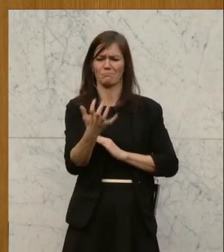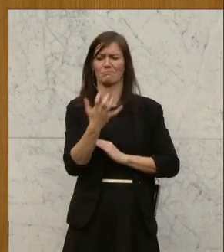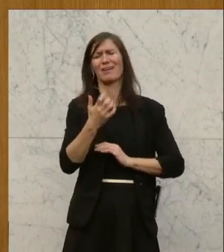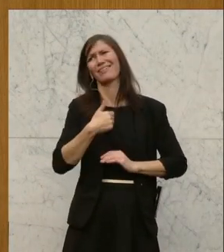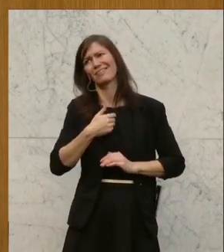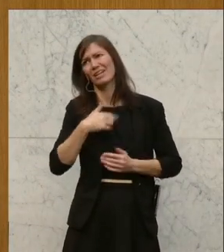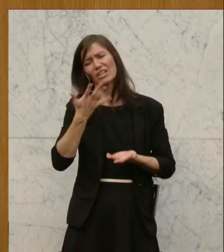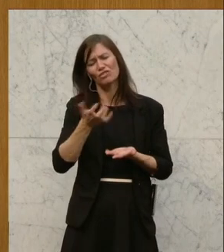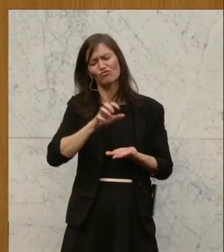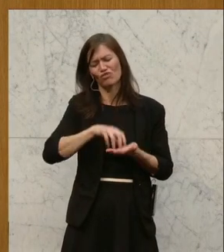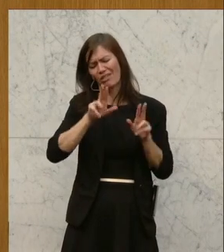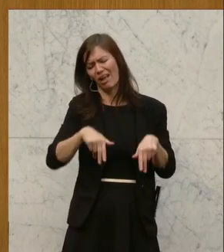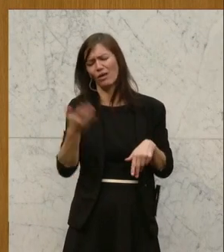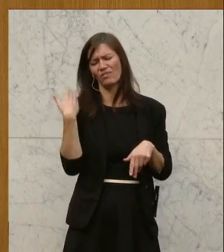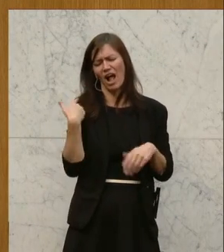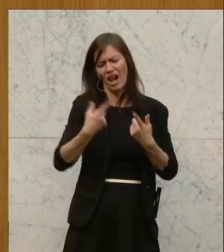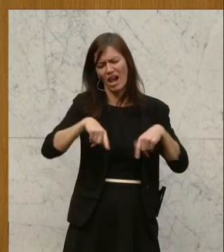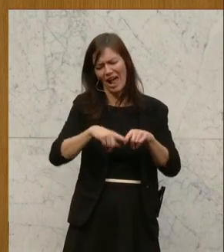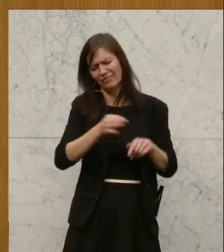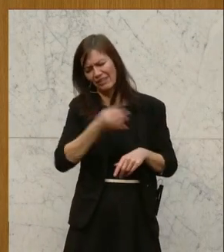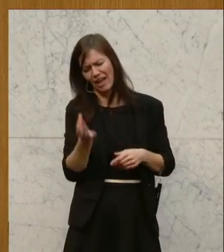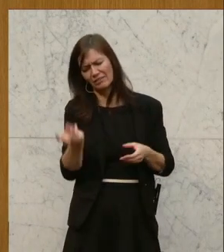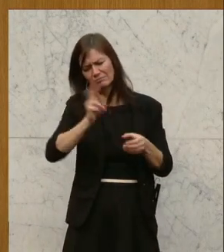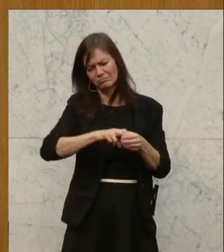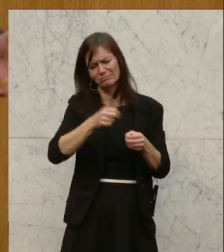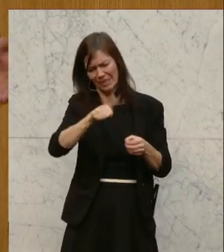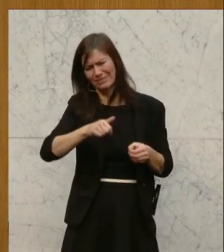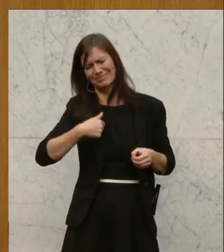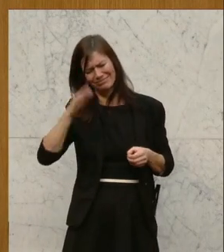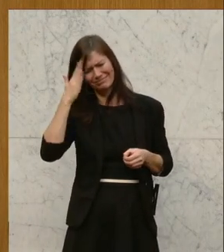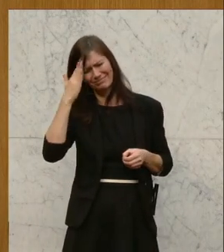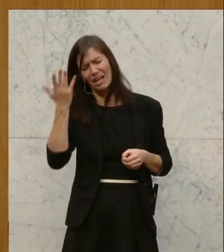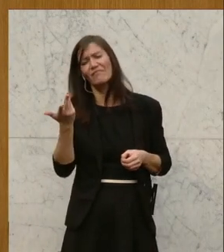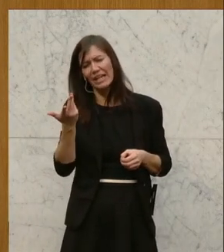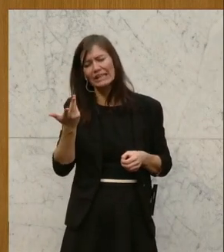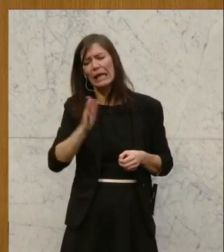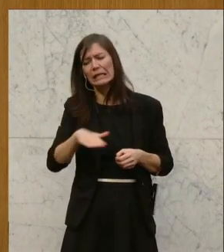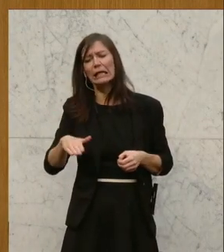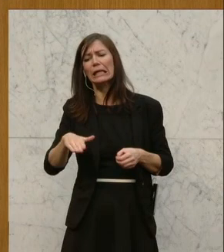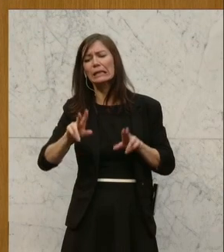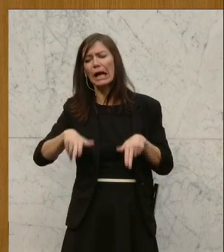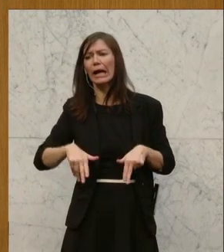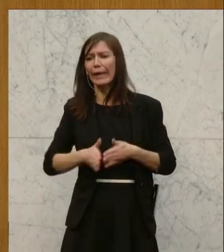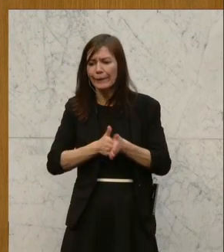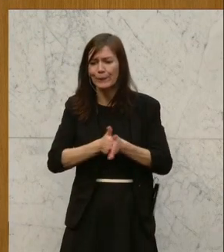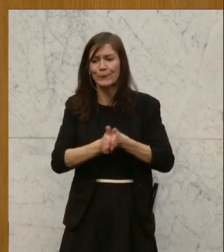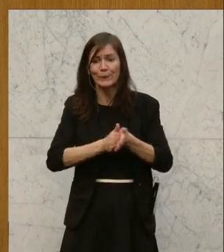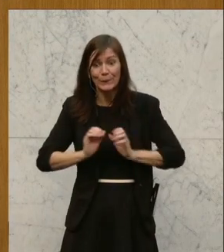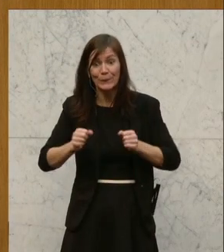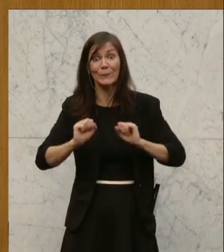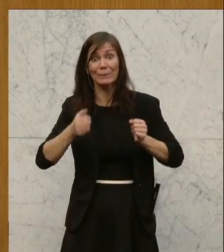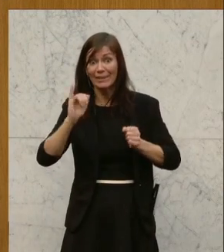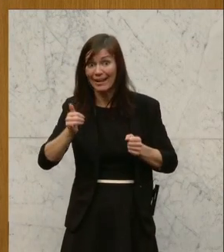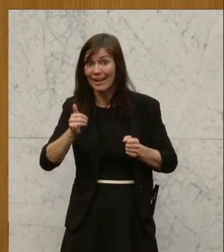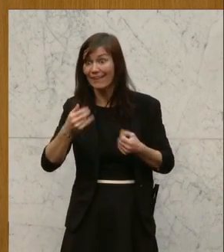war, Stadtrat nicht da war. Ich denke, es wäre durchaus sinnvoll, wenn man dieses Brennen für die Kinderrechte auch mit einer persönlichen Anwesenheit